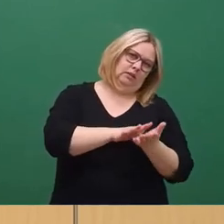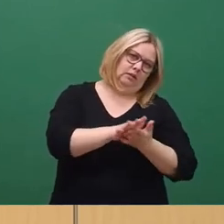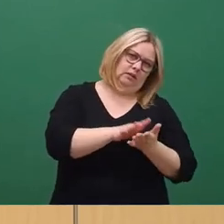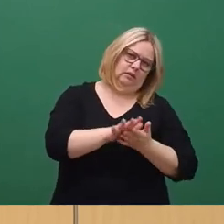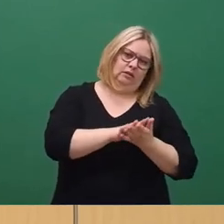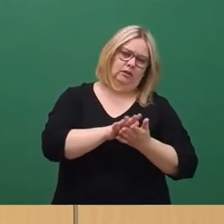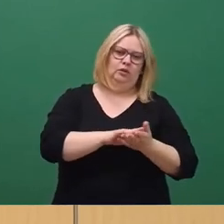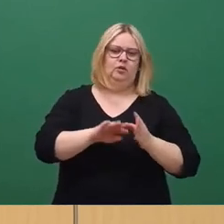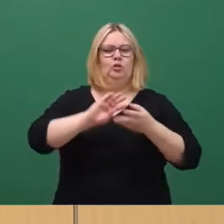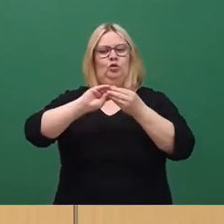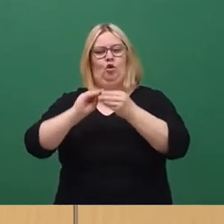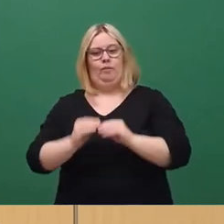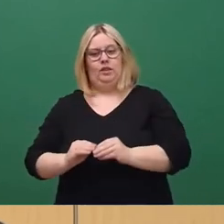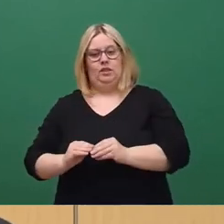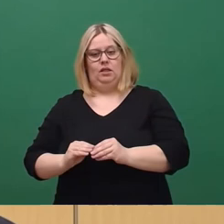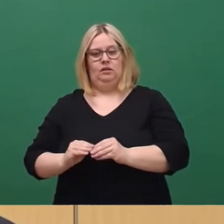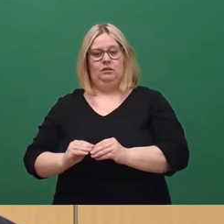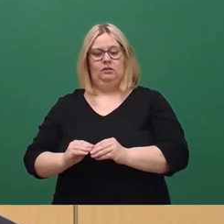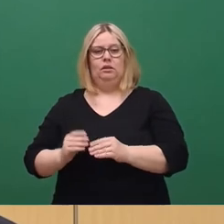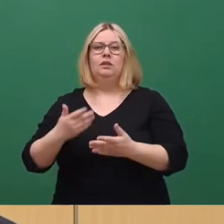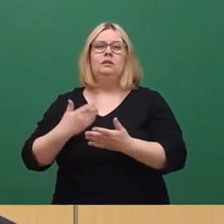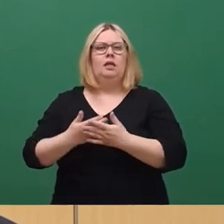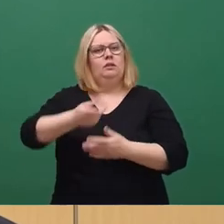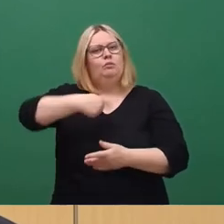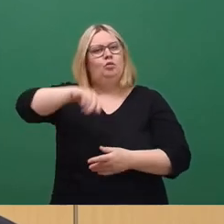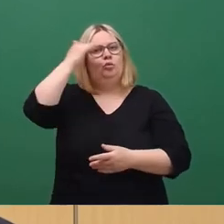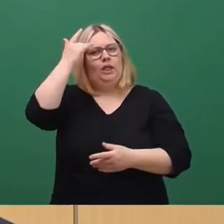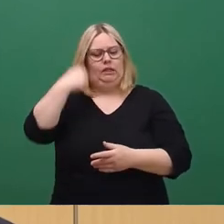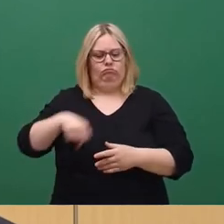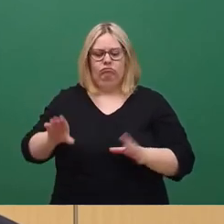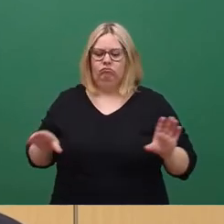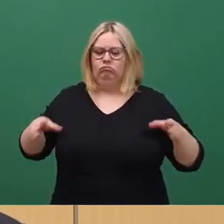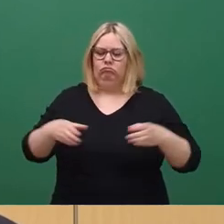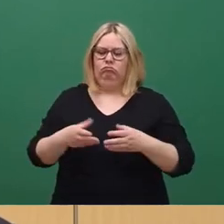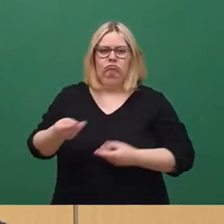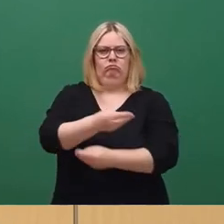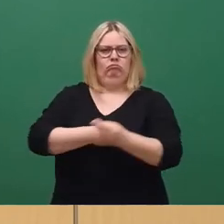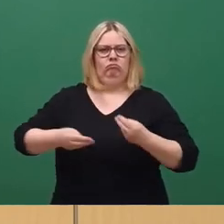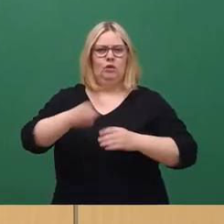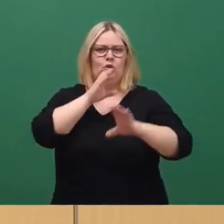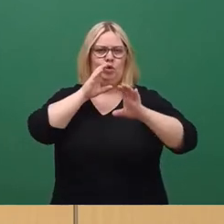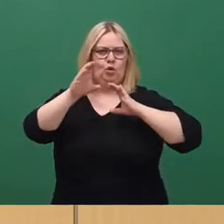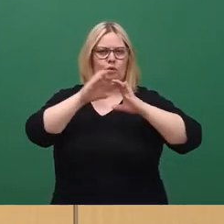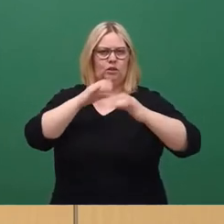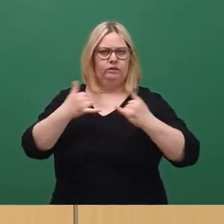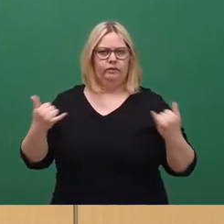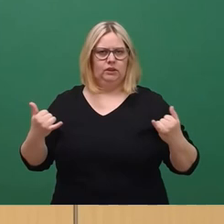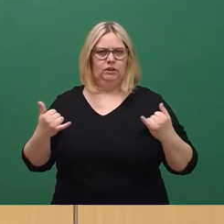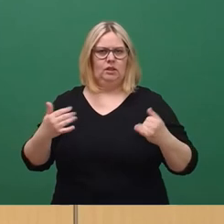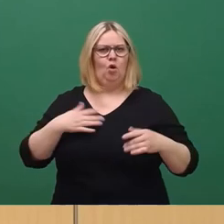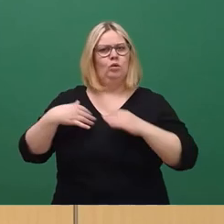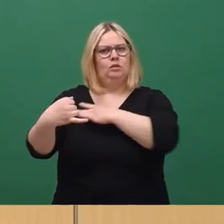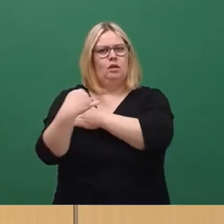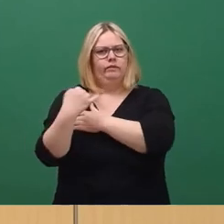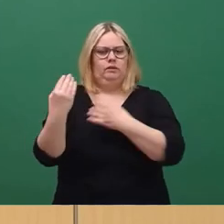Gerade deswegen sollten wir überlegen, wie wir in diesem Gremium miteinander umgehen, wie wir unsere Ressourcen einsetzen und